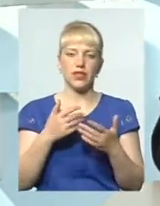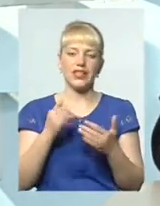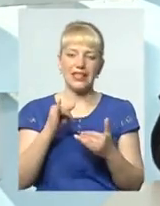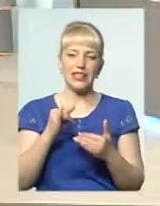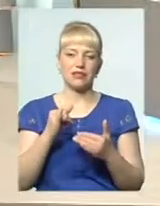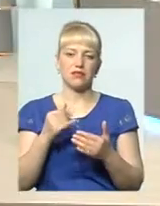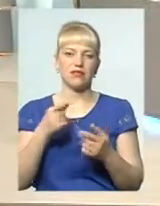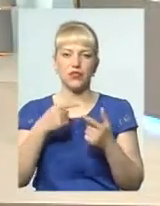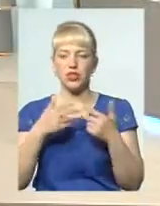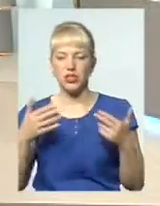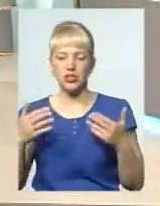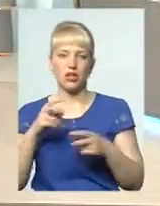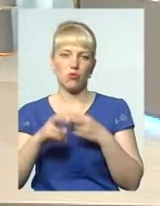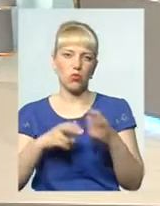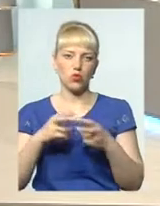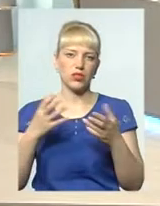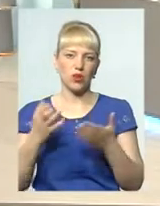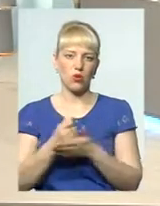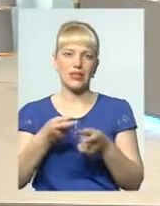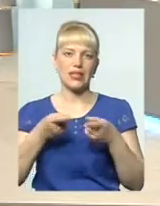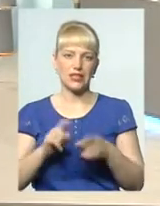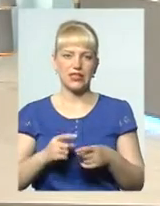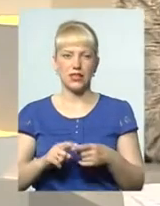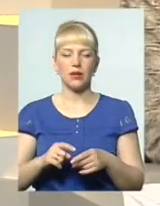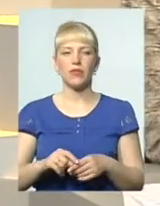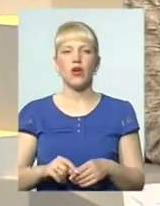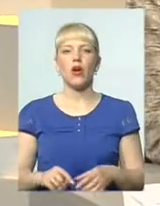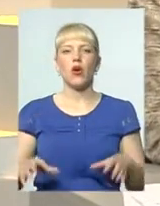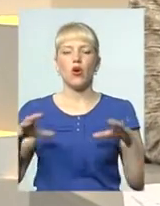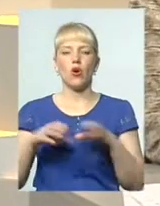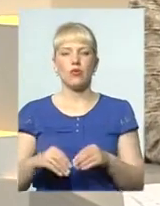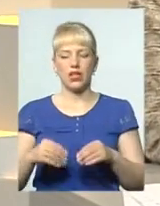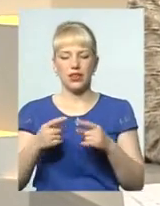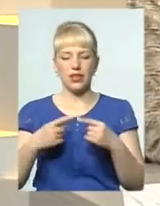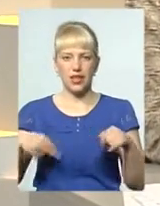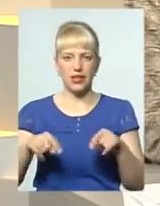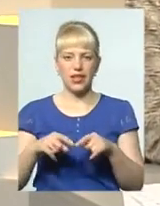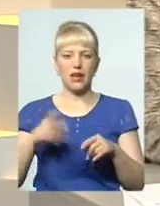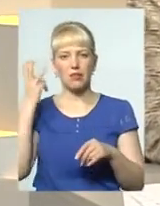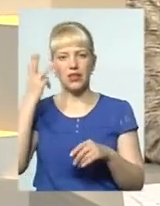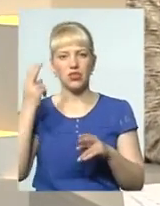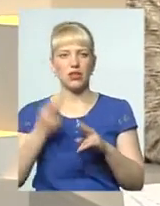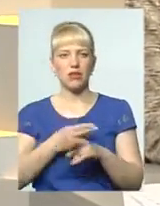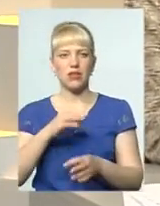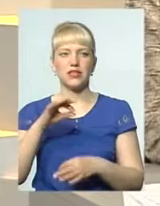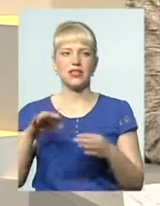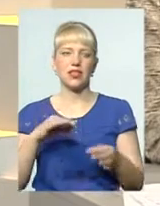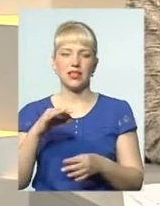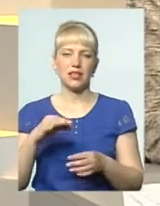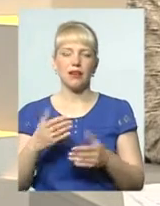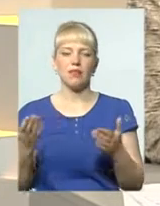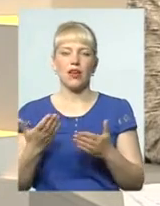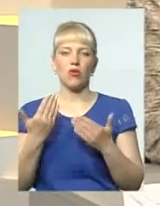Максима, об'єднання «Хмельниччина безсоріт». Як ви працюєте? Яку альтернативу ви пропонуєте